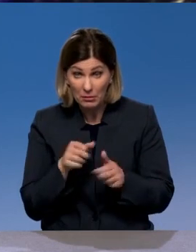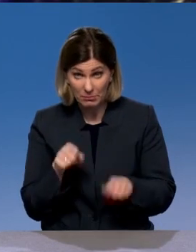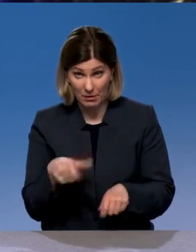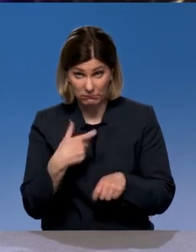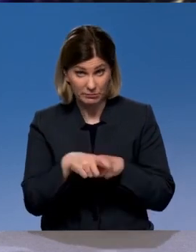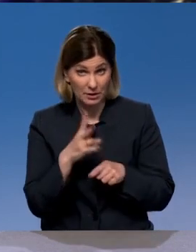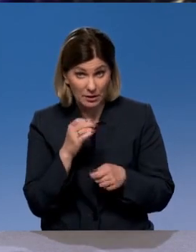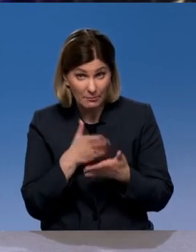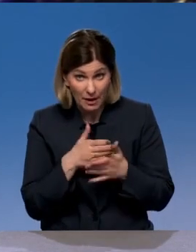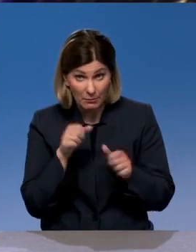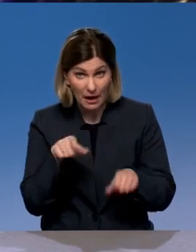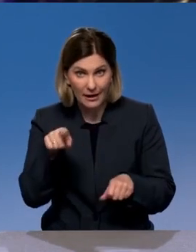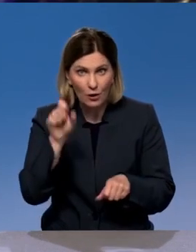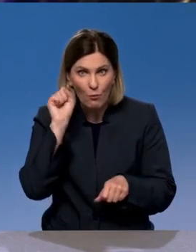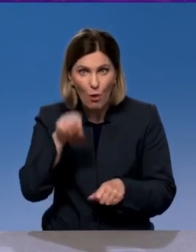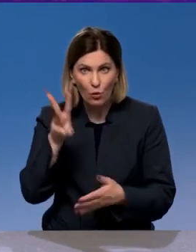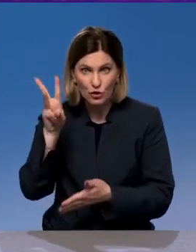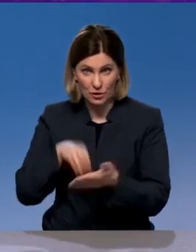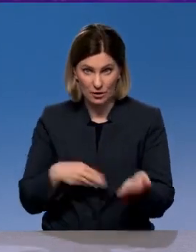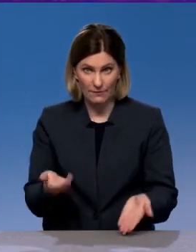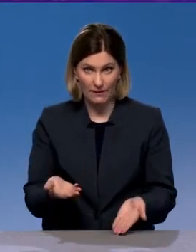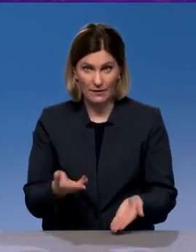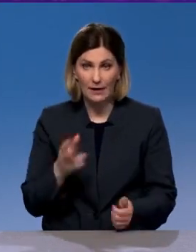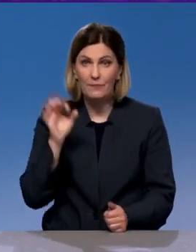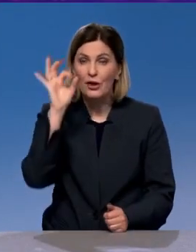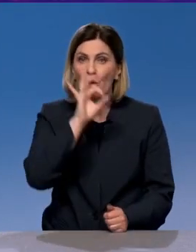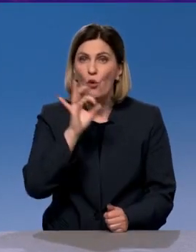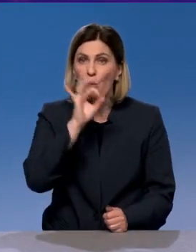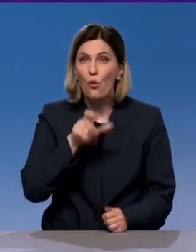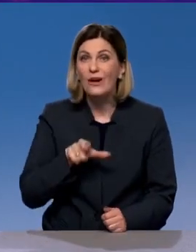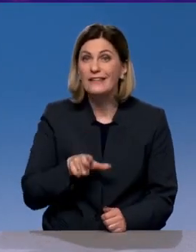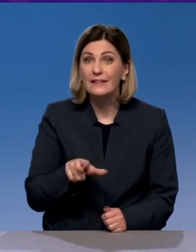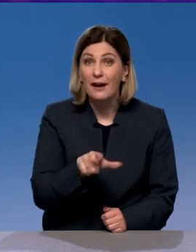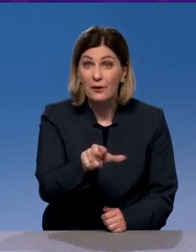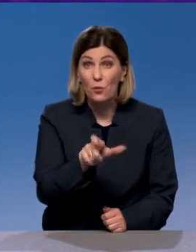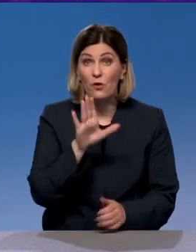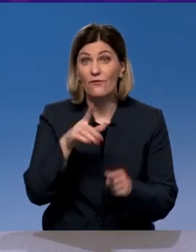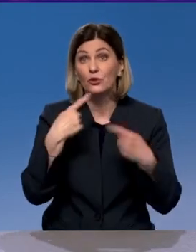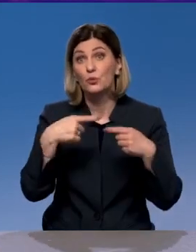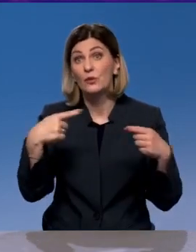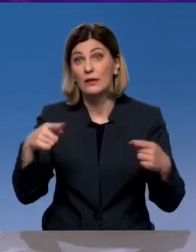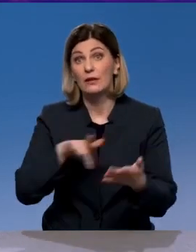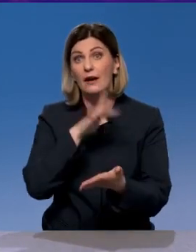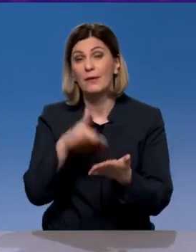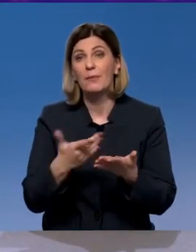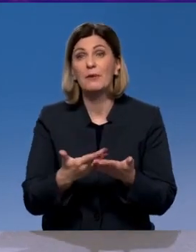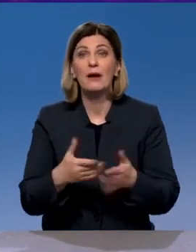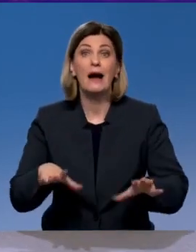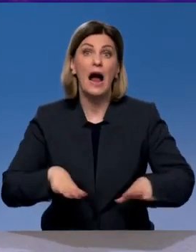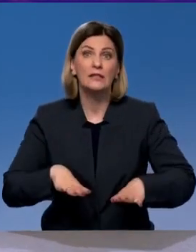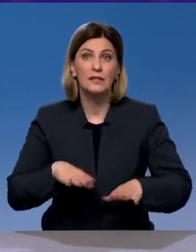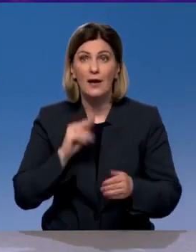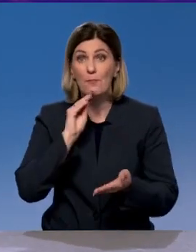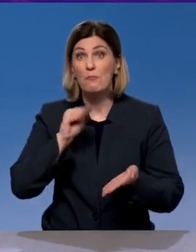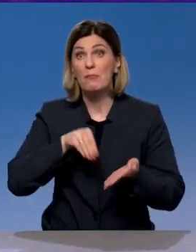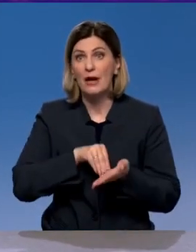Они не имеют, их могут оштрафовать, в принципе. О дорогах в нескольких других российских городах. Казани, в Санкт-Петербурге и в